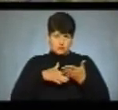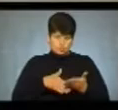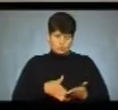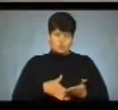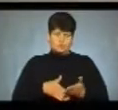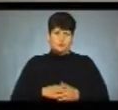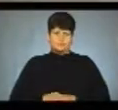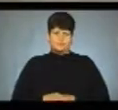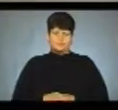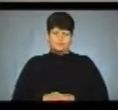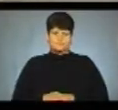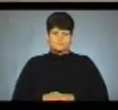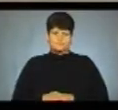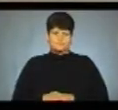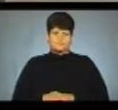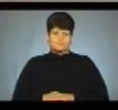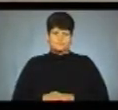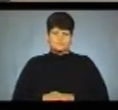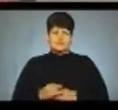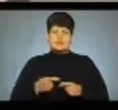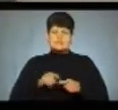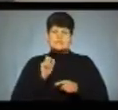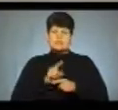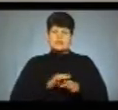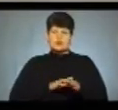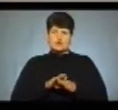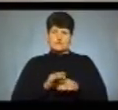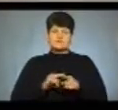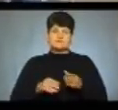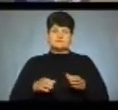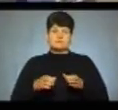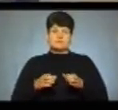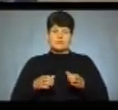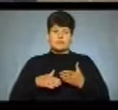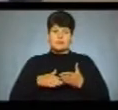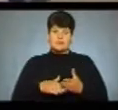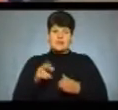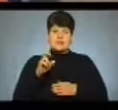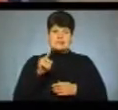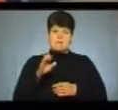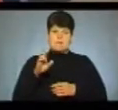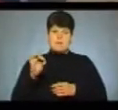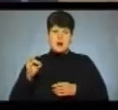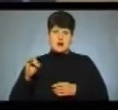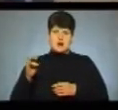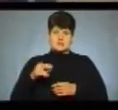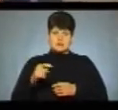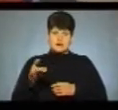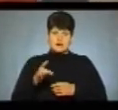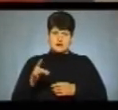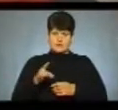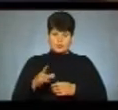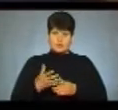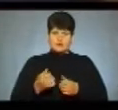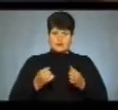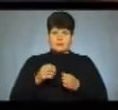пацієнтці. Це завдання виконує бригада швидкої зі Зберазького району. Фельдшери Володимир Моспанко, Юрій Постумент та